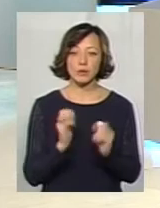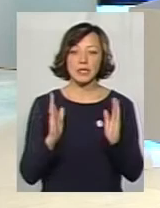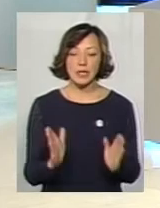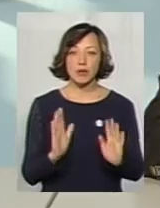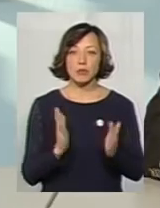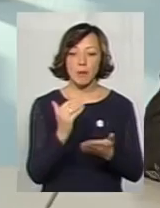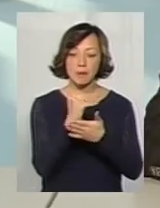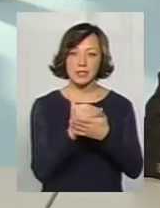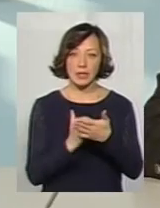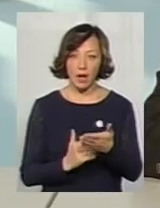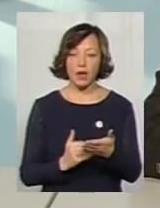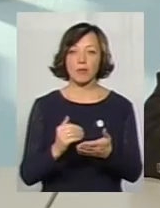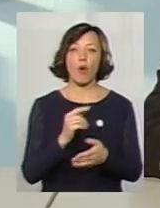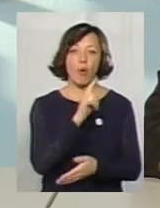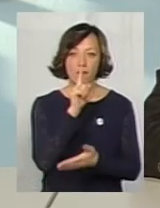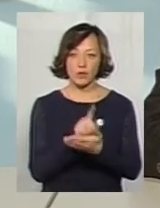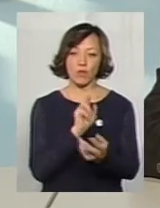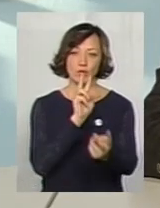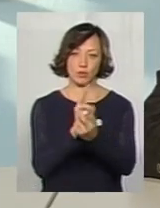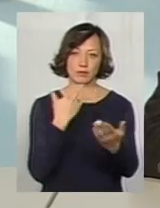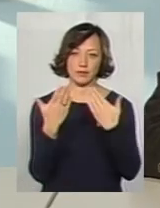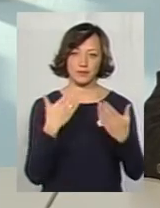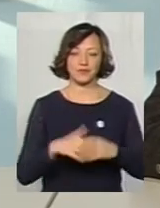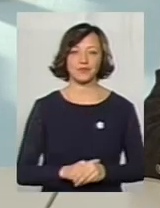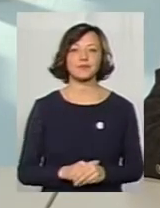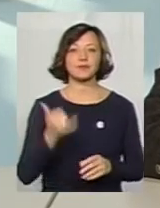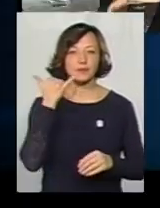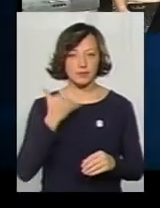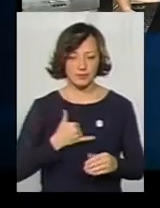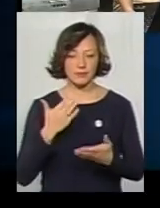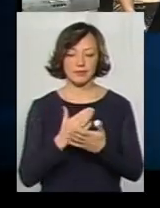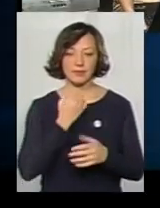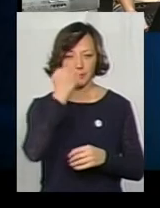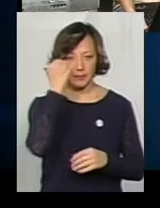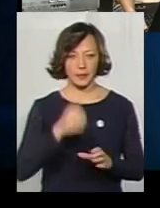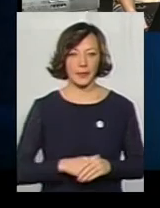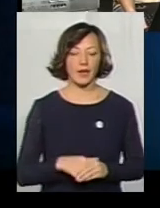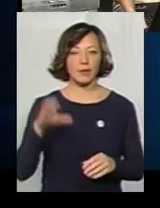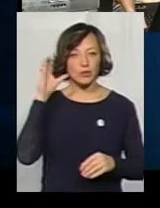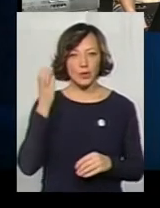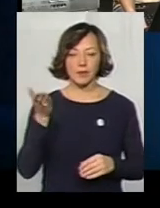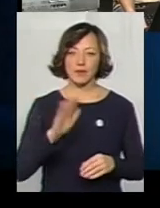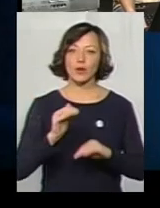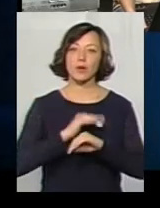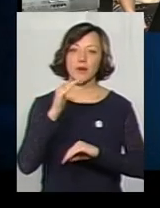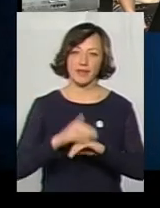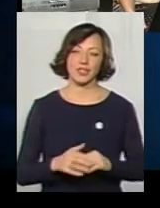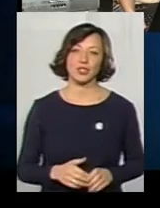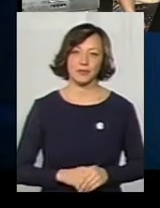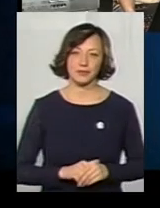будемо мати сценарій, ми обов'язково з підприємцями поспілкуємося. Дякую. У нас є наступний дзвінок, телефон, і давайте послухаємо. Добрий вечір.